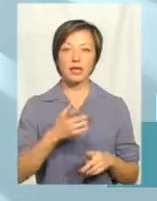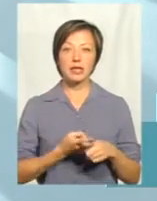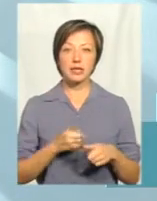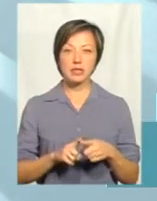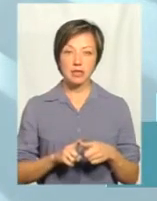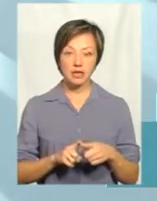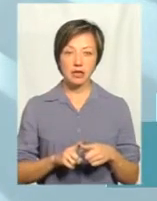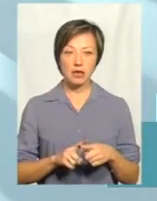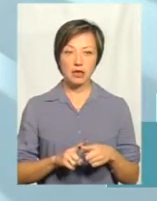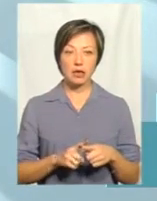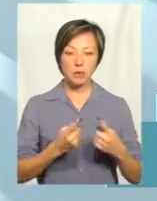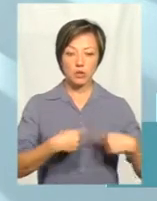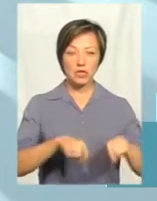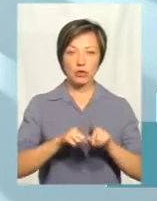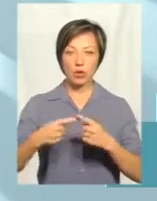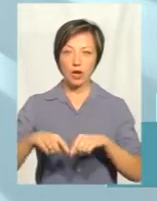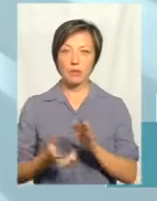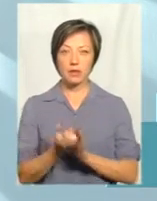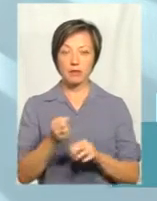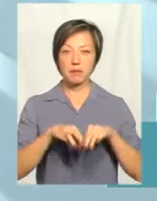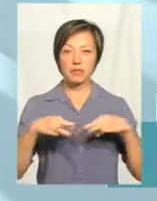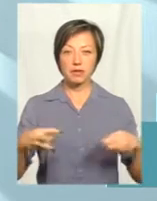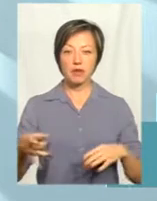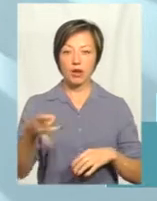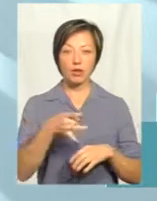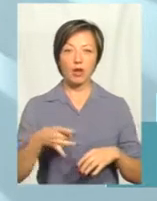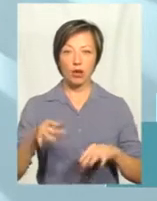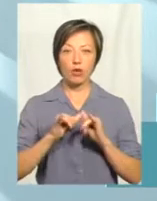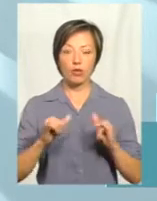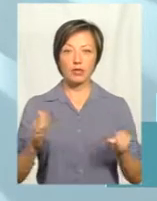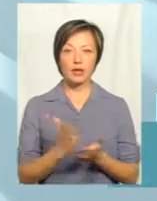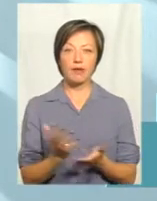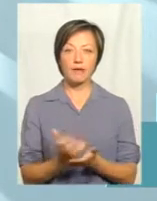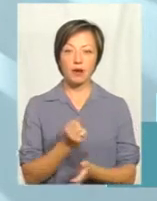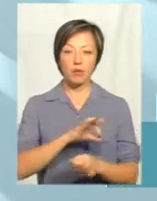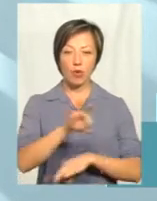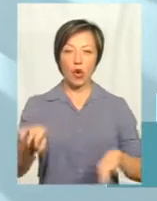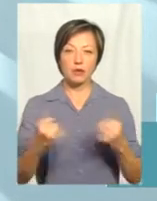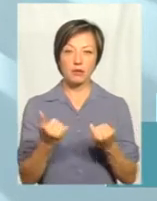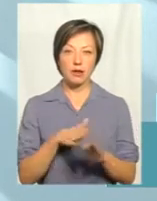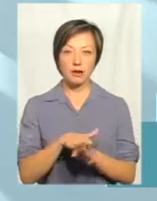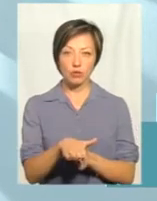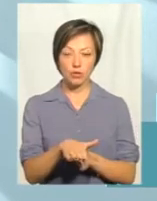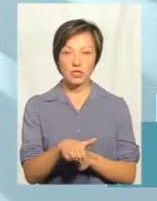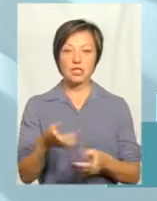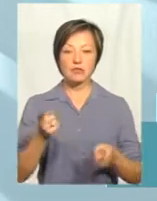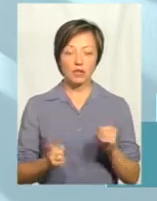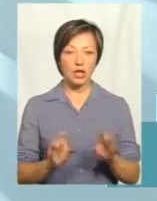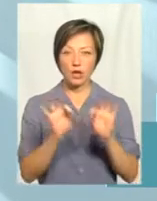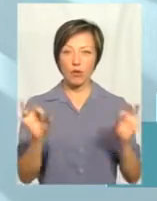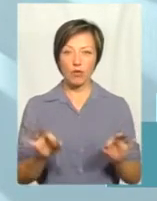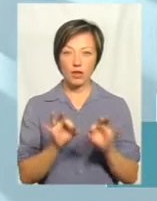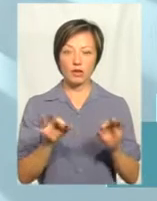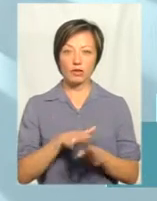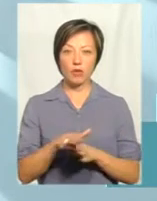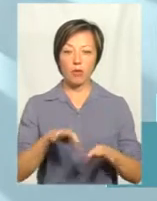по секторальній підтримці Міністерства регіонального розвитку, справді є такий виграний проєкт, він зараз реалізовується. Звичайно, ми ніколи не реалізовували